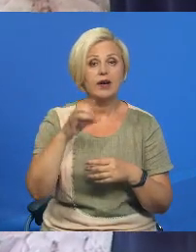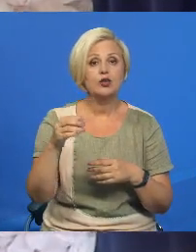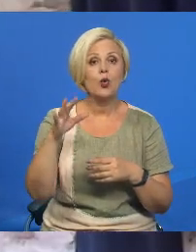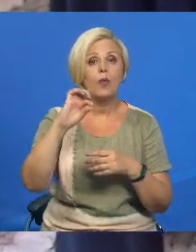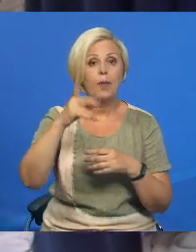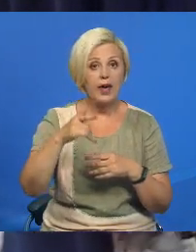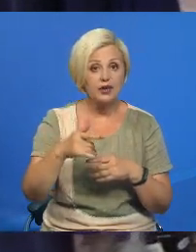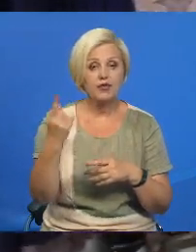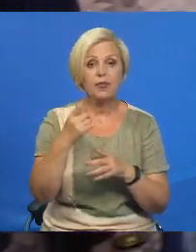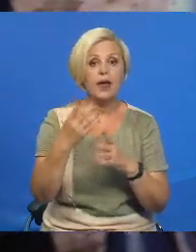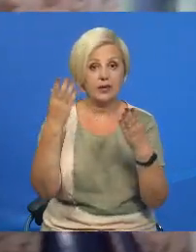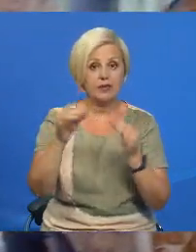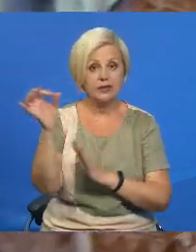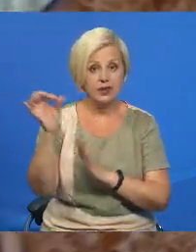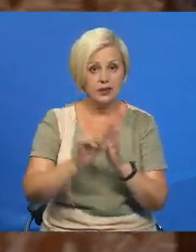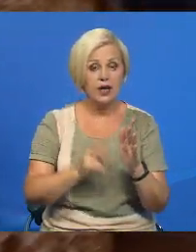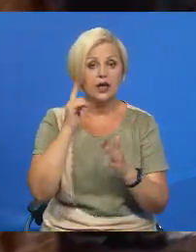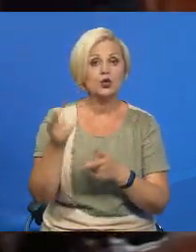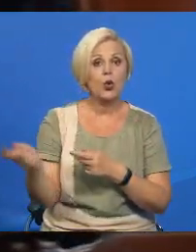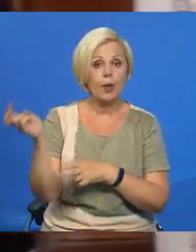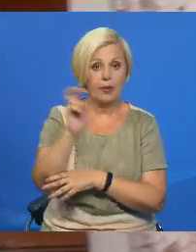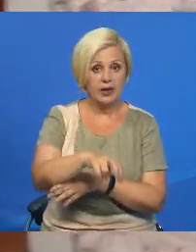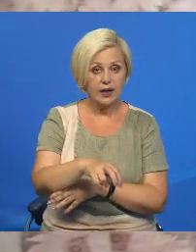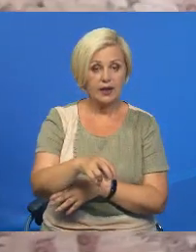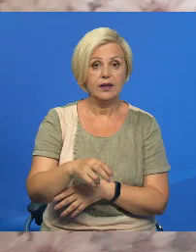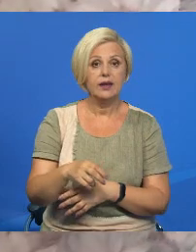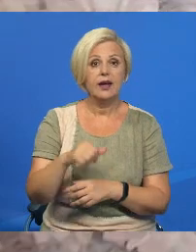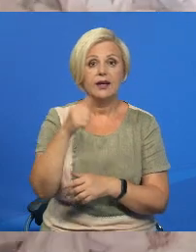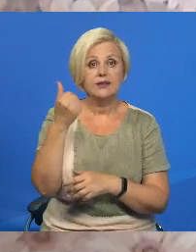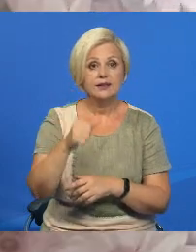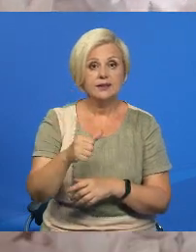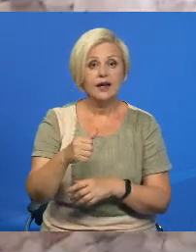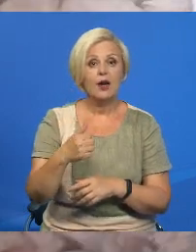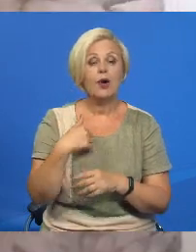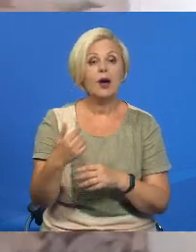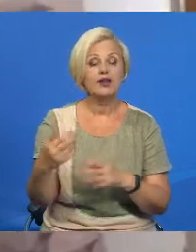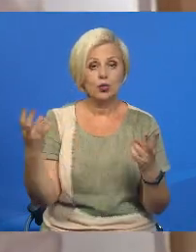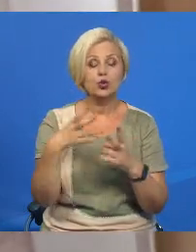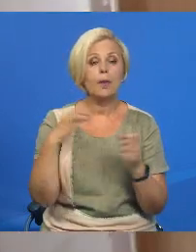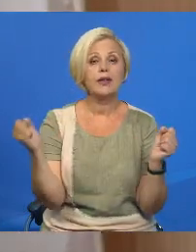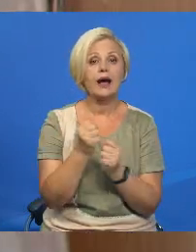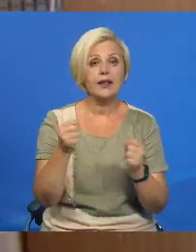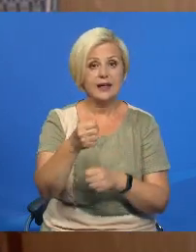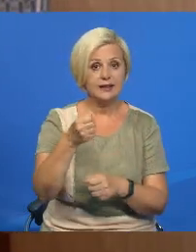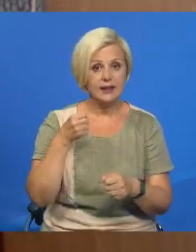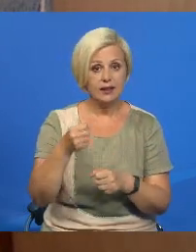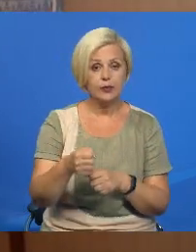Это в первый же день, как они только приехали. Самое, что мы нуждались, это был холодильник.